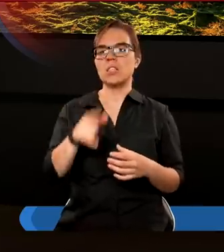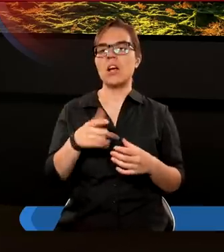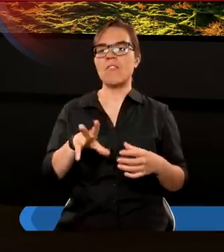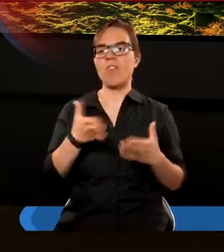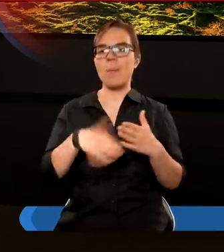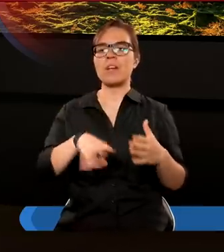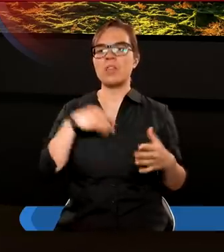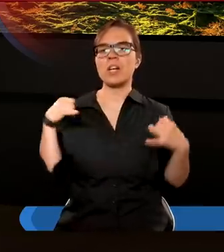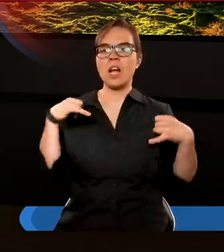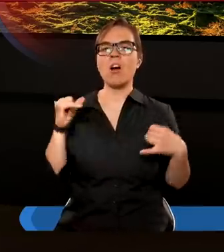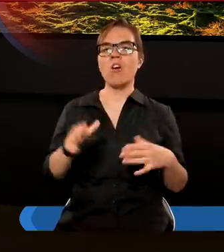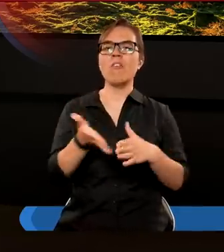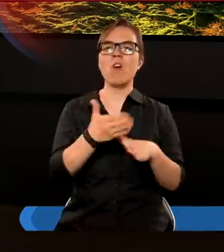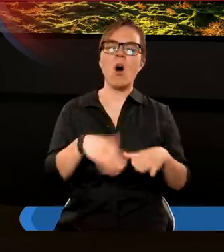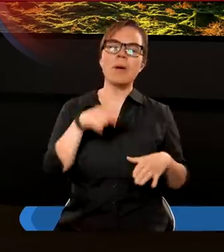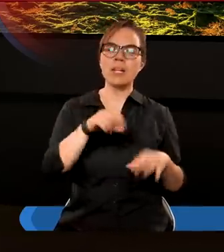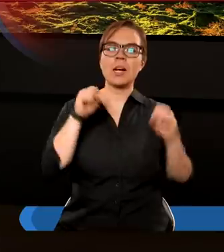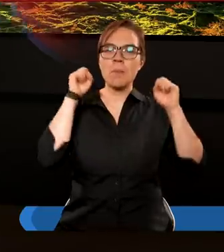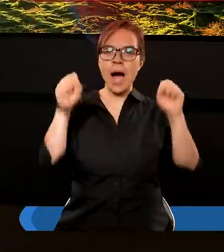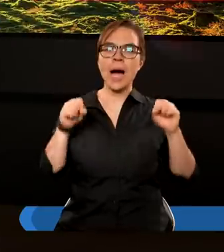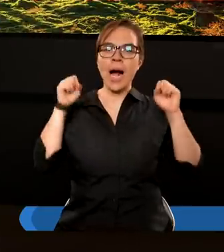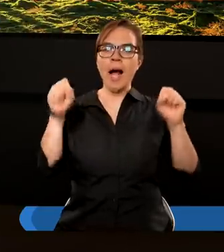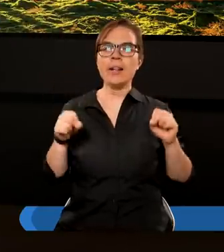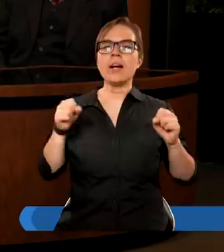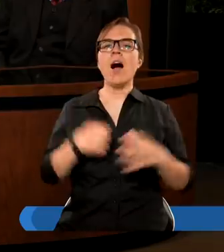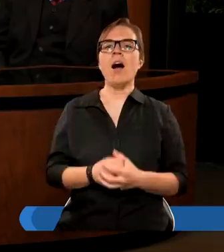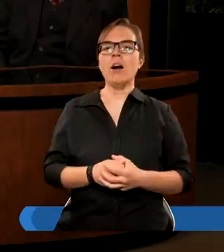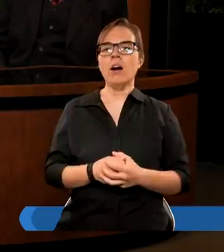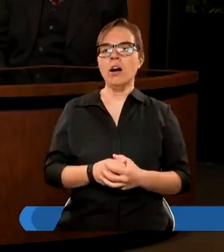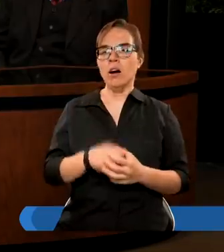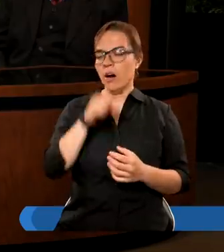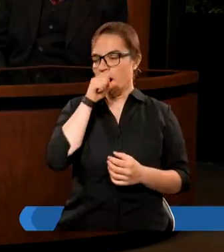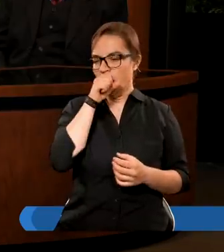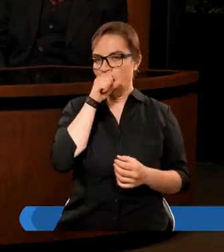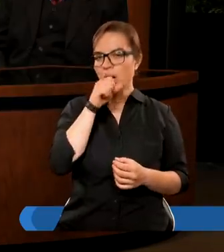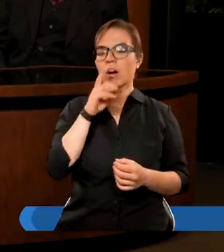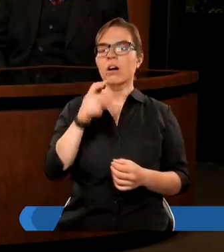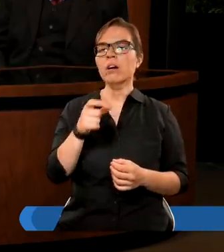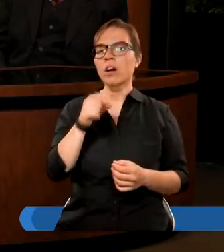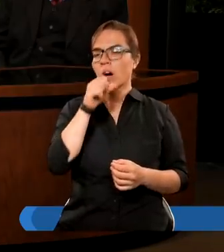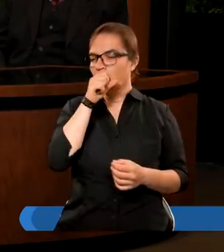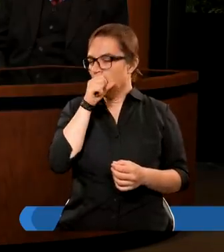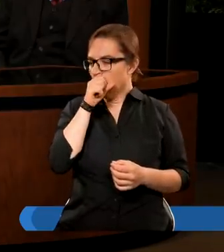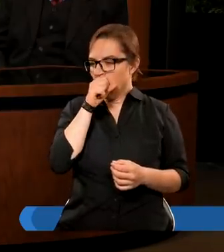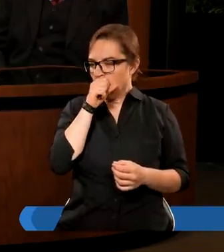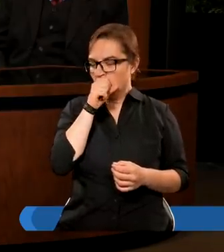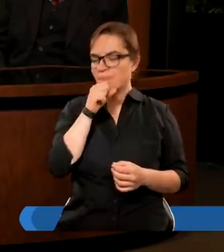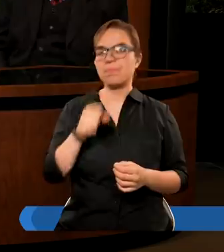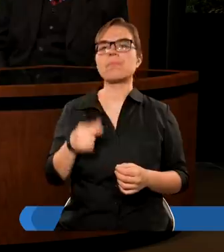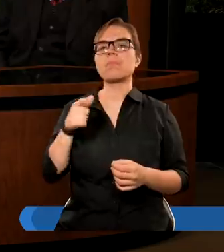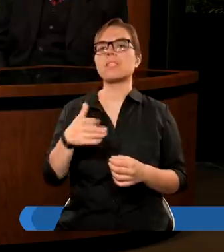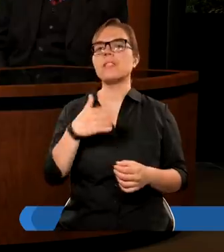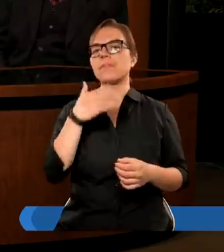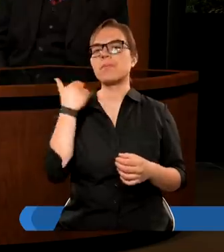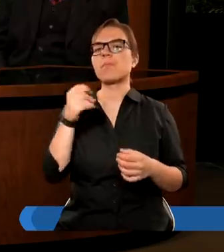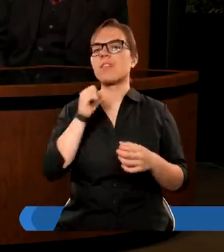wobec świętych aniołów i wobec baranka. A dym ich męki unosi się w górę na wieki wieków i nie